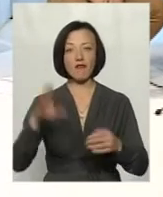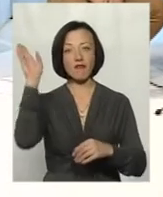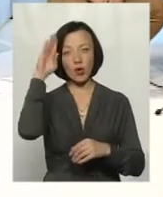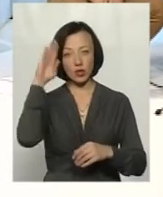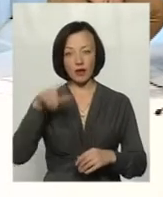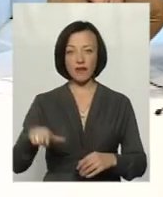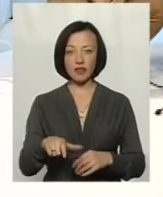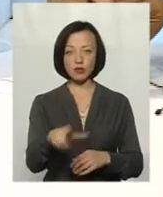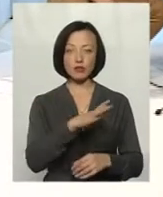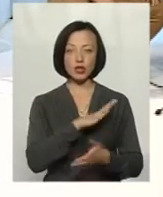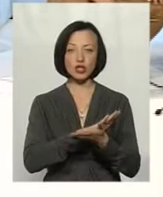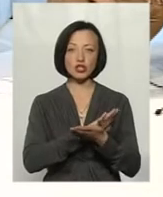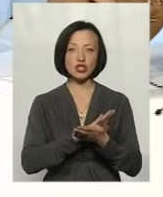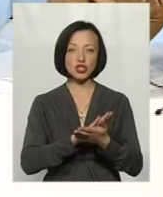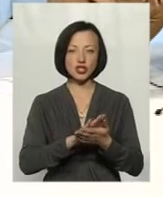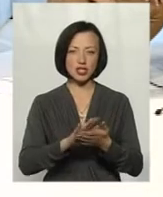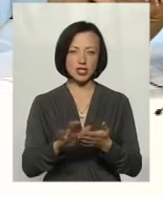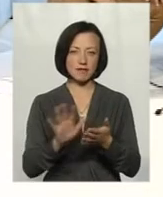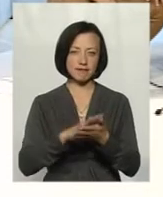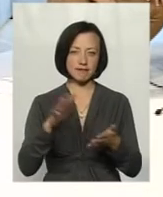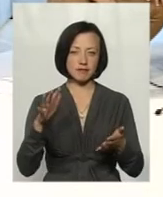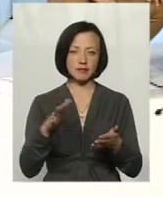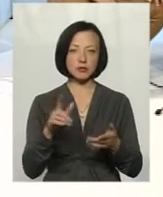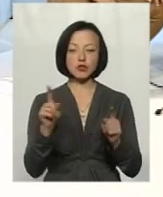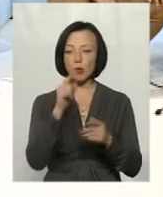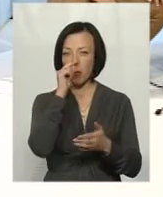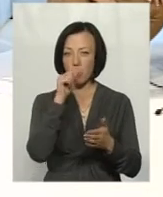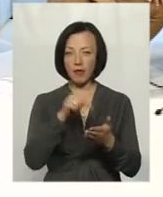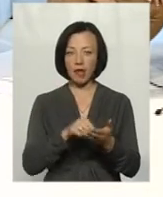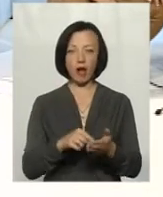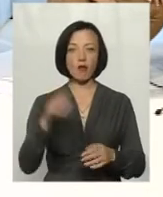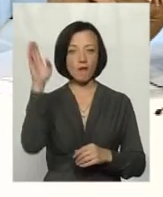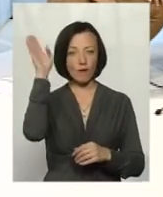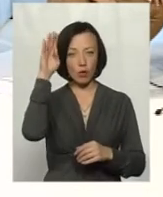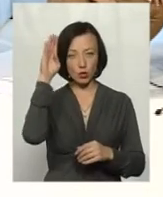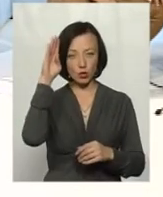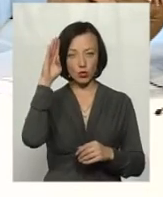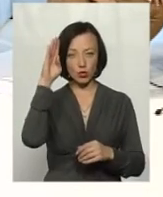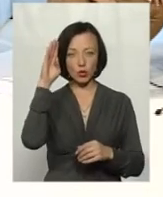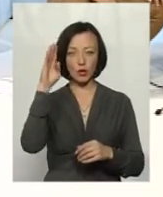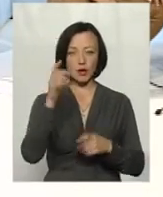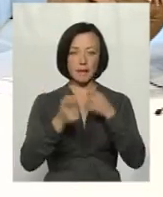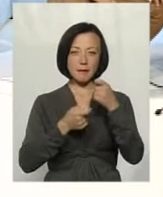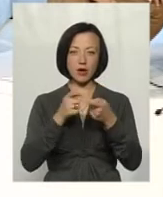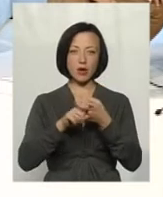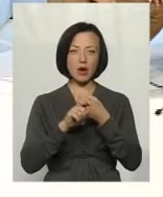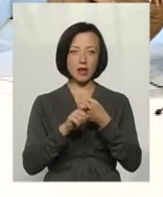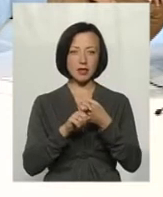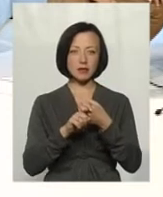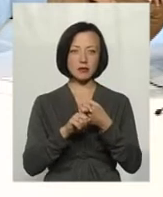річці була чиста, як свіза. Йшла біологічна, що потрапляло у воду, мікроорганізми,